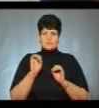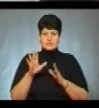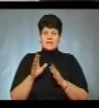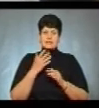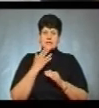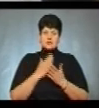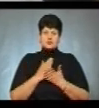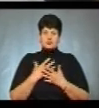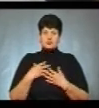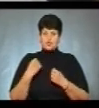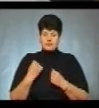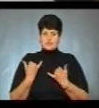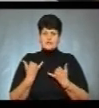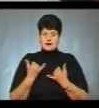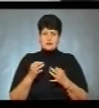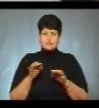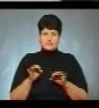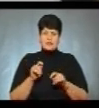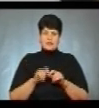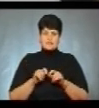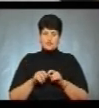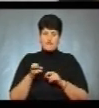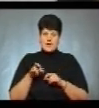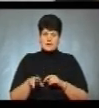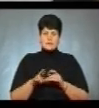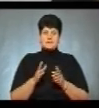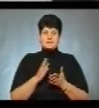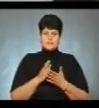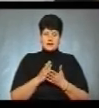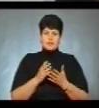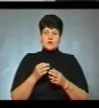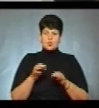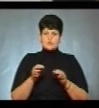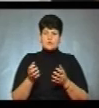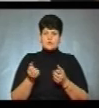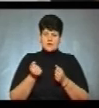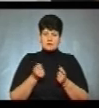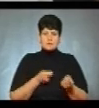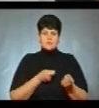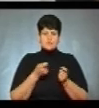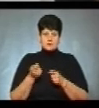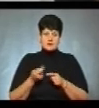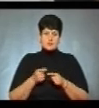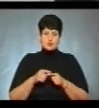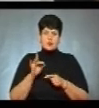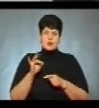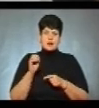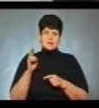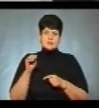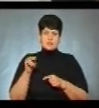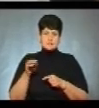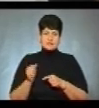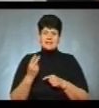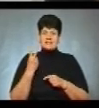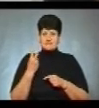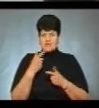«Зараз дозвіл, тестування пройшли і дозвіл отримали на транспортування цього рецепта. Дві